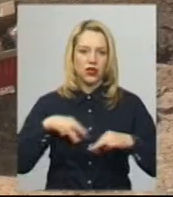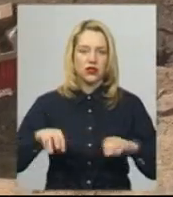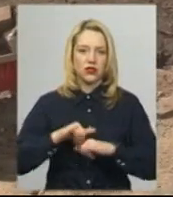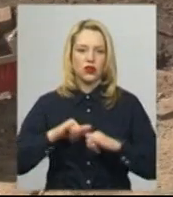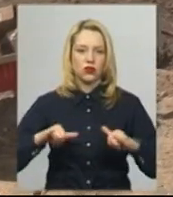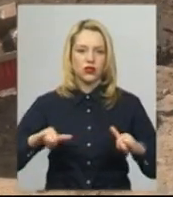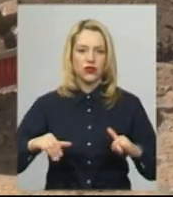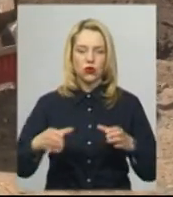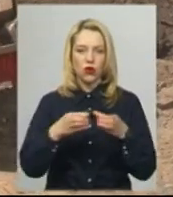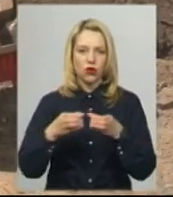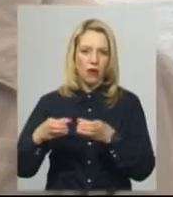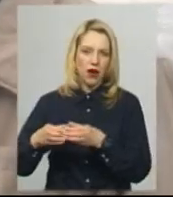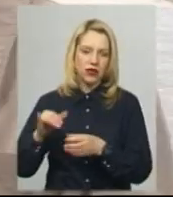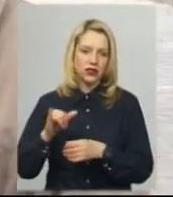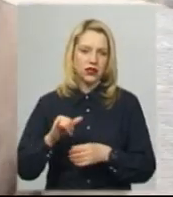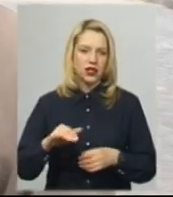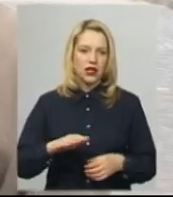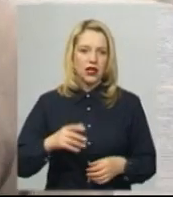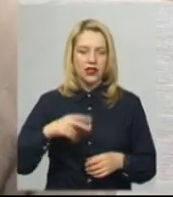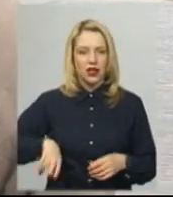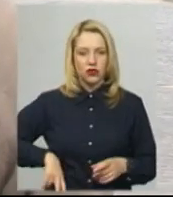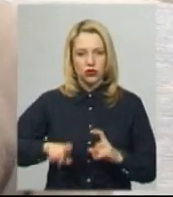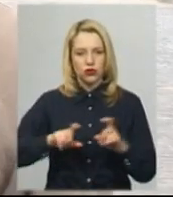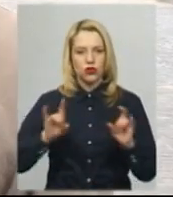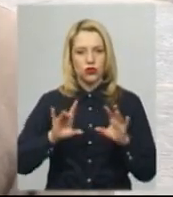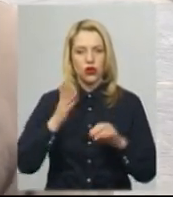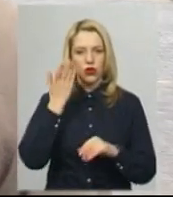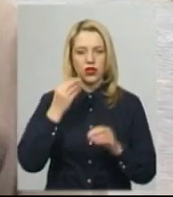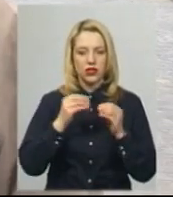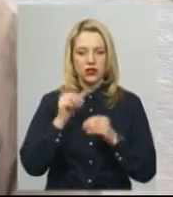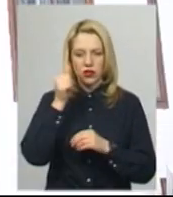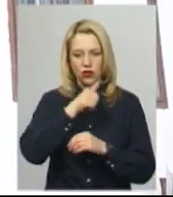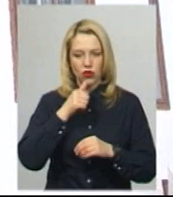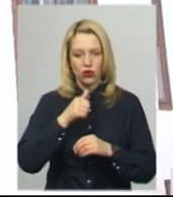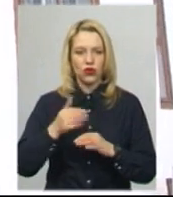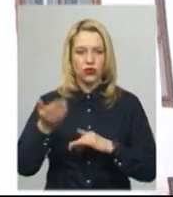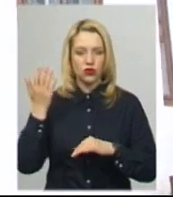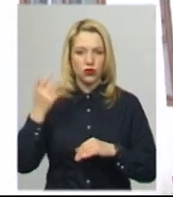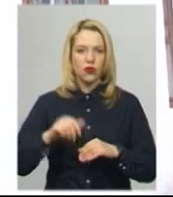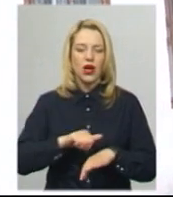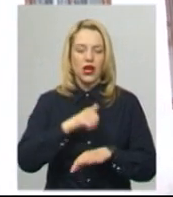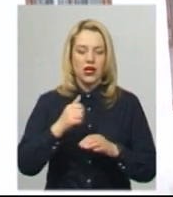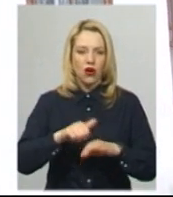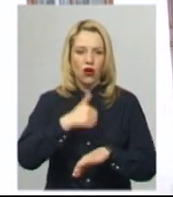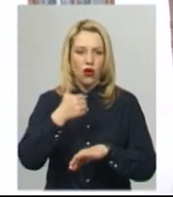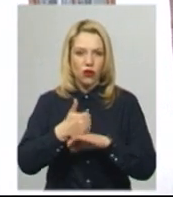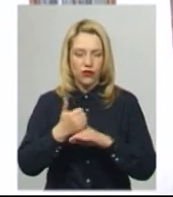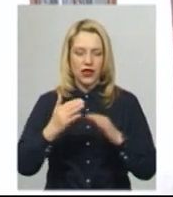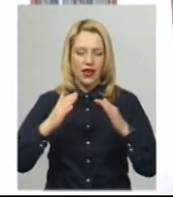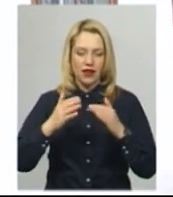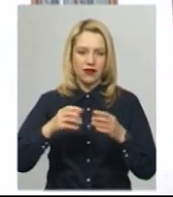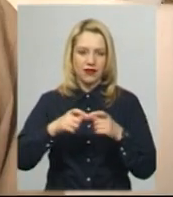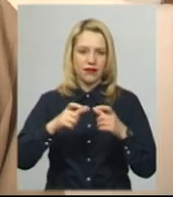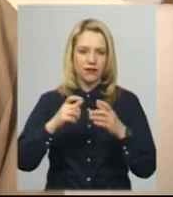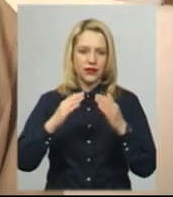громад та території України. Директор школи Микола Гавриш каже, коли 10 років тому завалилося одне крило головного корпусу старої школи, в село приїжджали